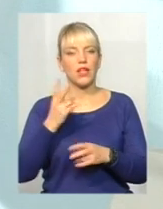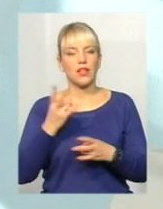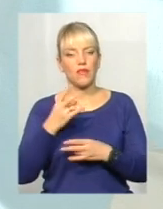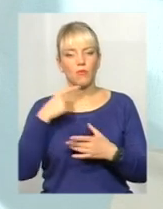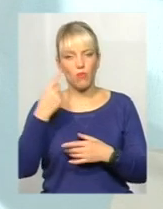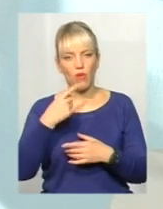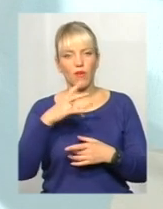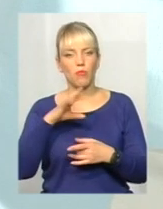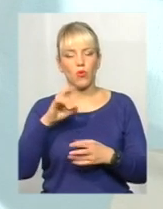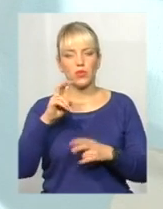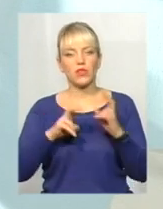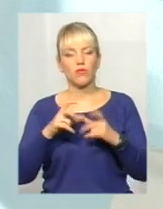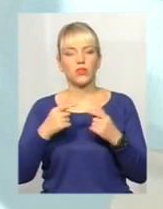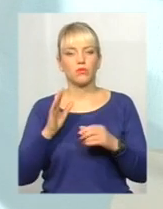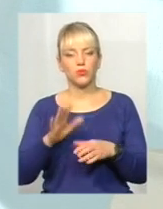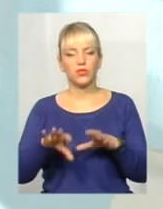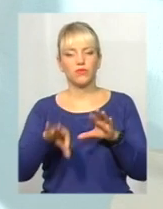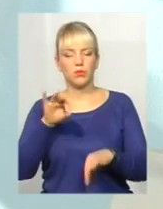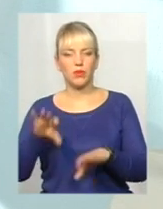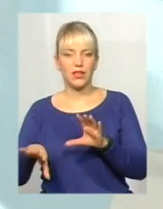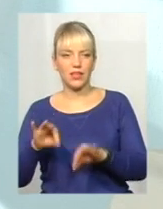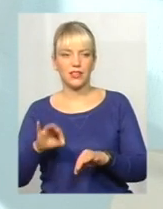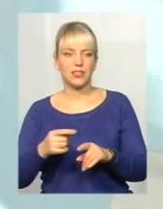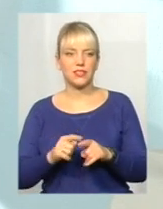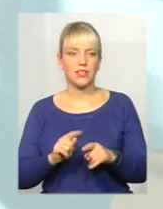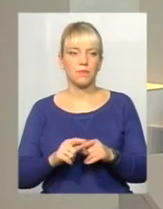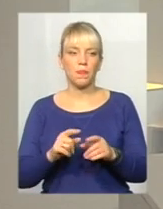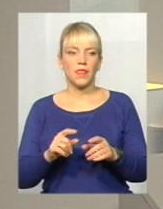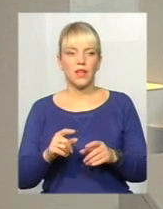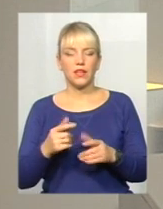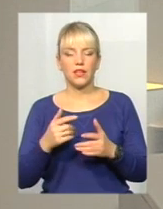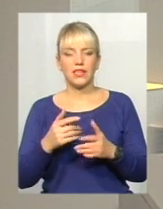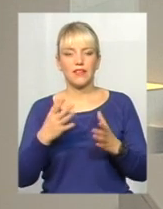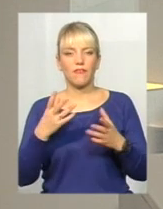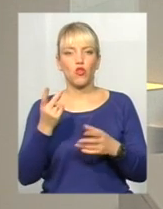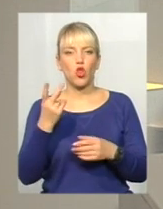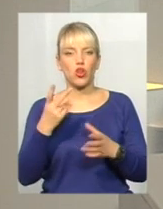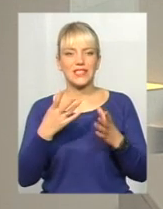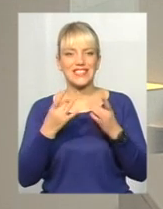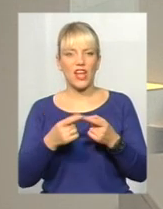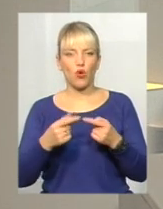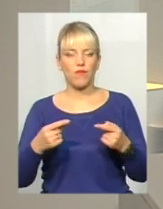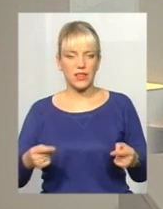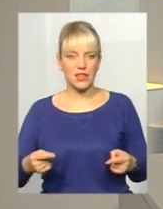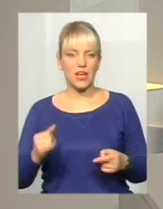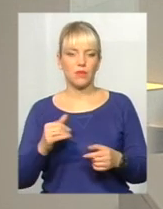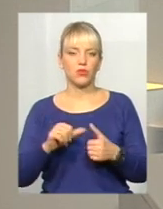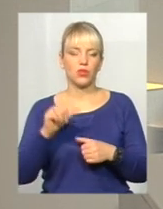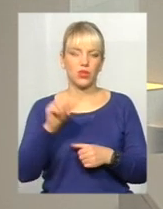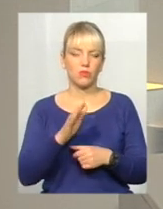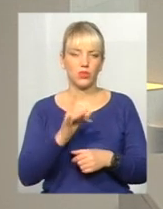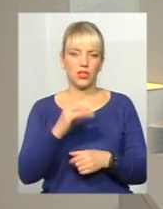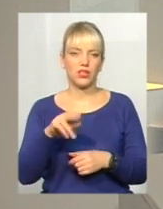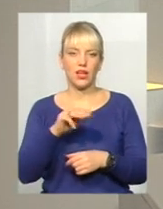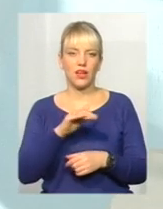буде виділятись, відбиратись ресурсно-сінні компоненти, торцеровина, окремо буде РДФ, це те,